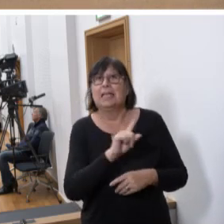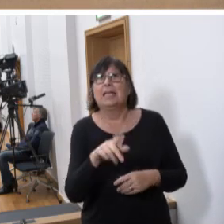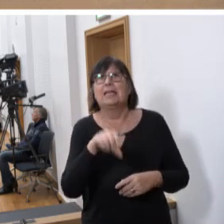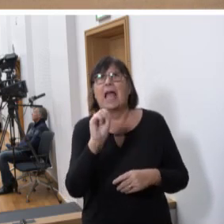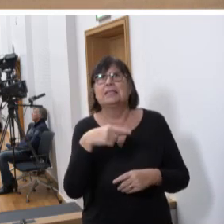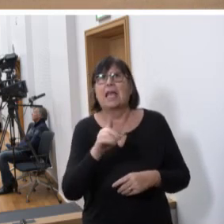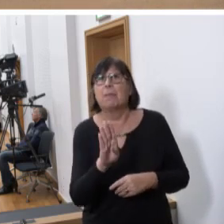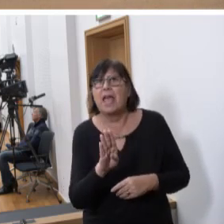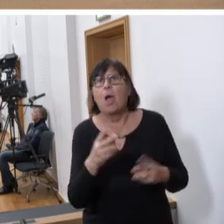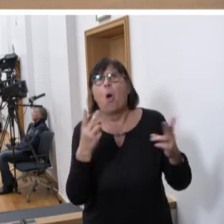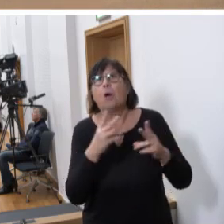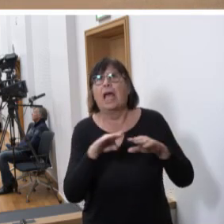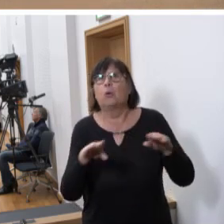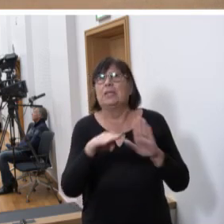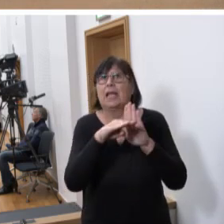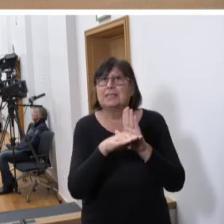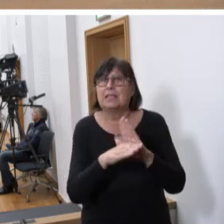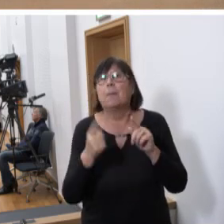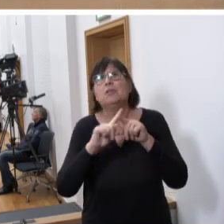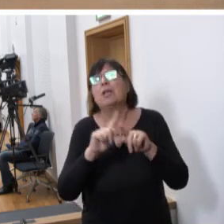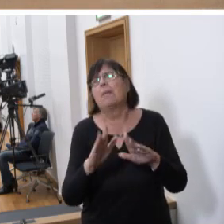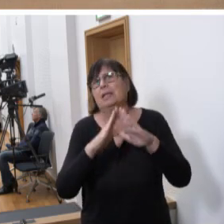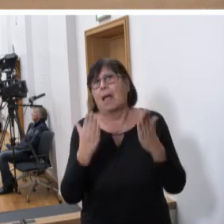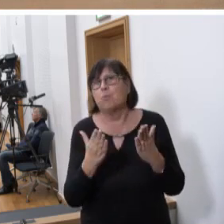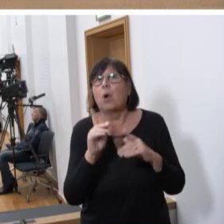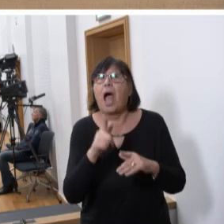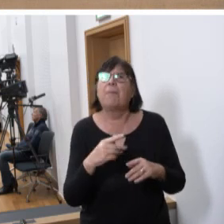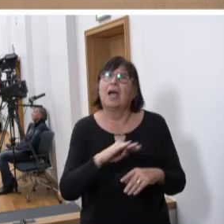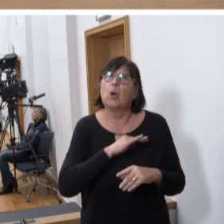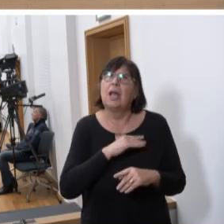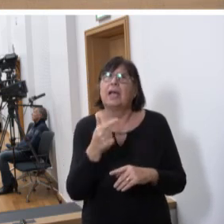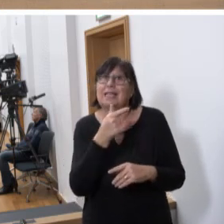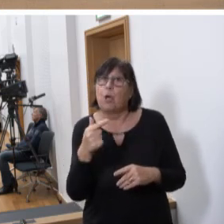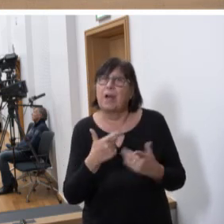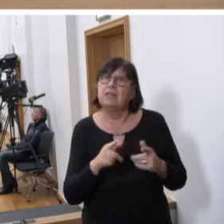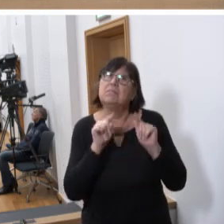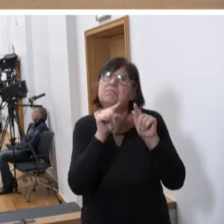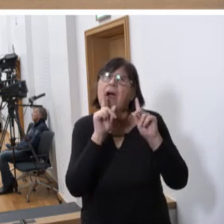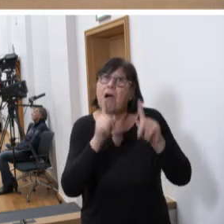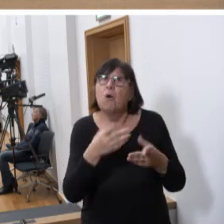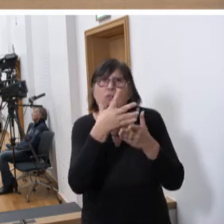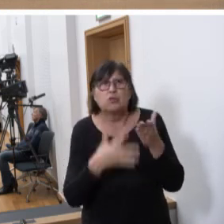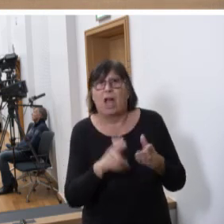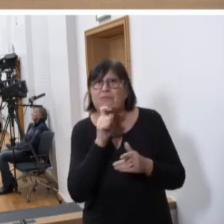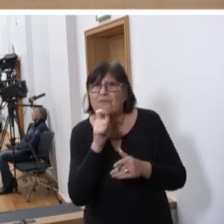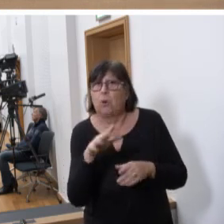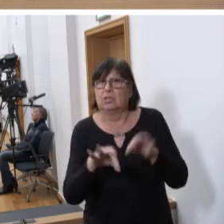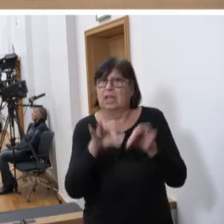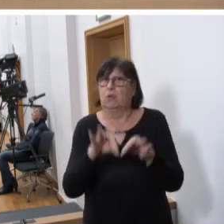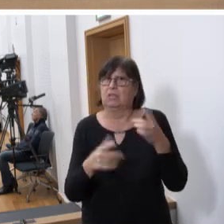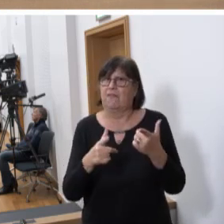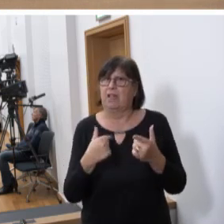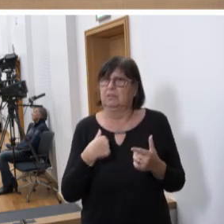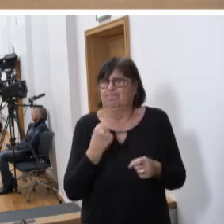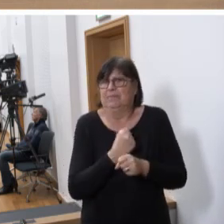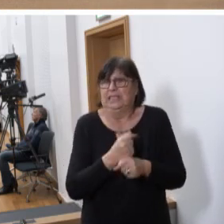vorgelesen haben, aber das steht in einem anderen Buch. Aber auch Kollege Theobald, Sie haben dort auch relativ scharfe Worte gewählt, die ich so nicht ganz